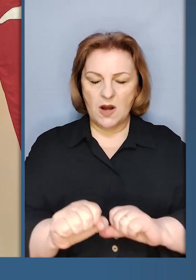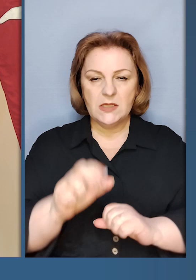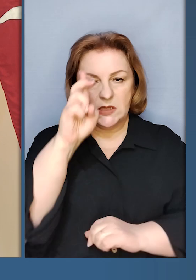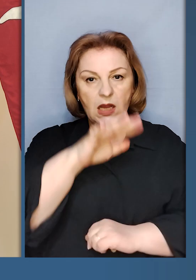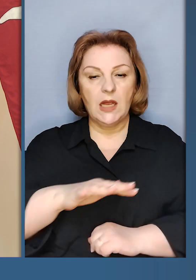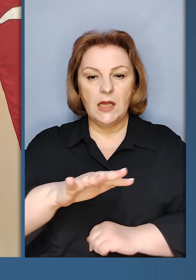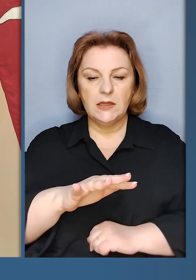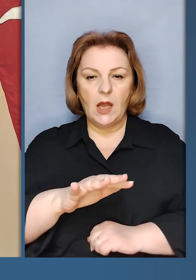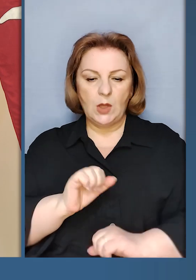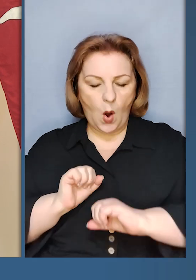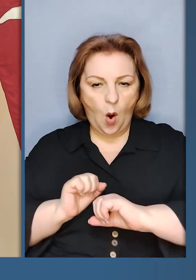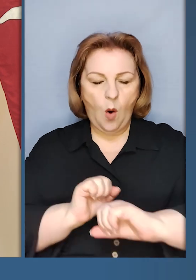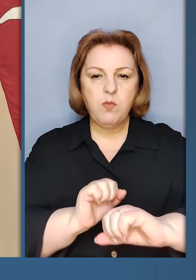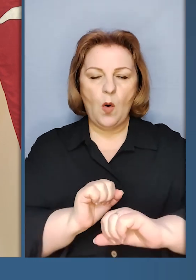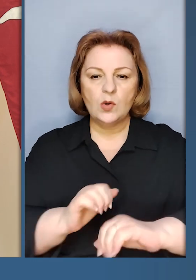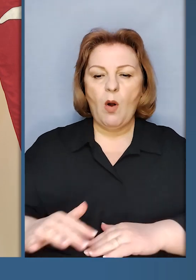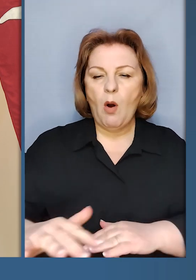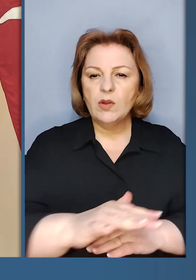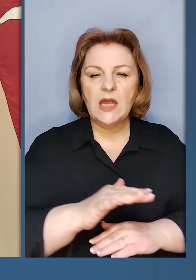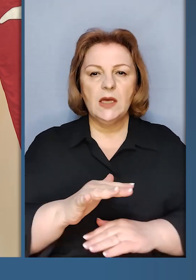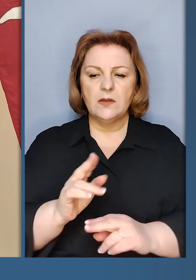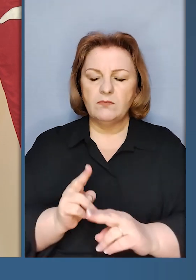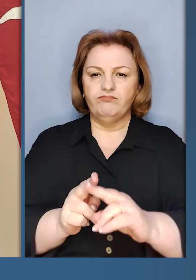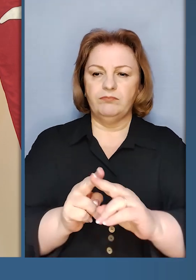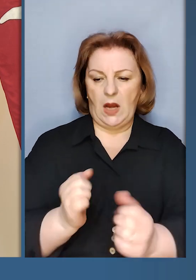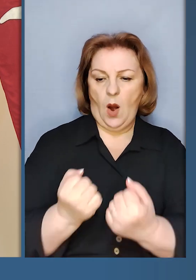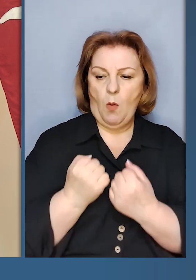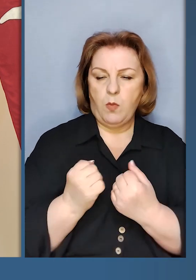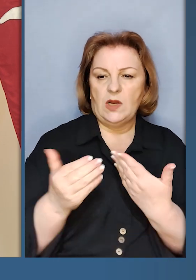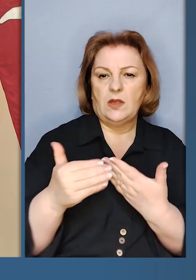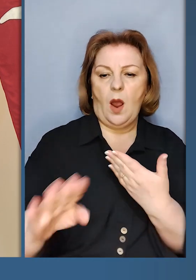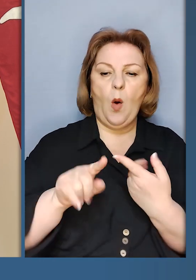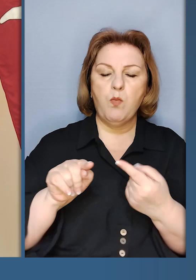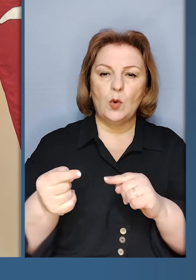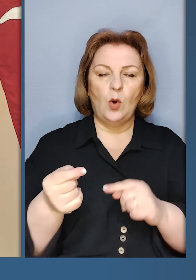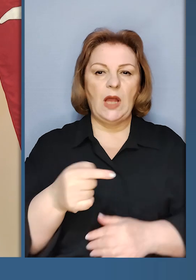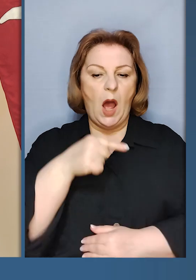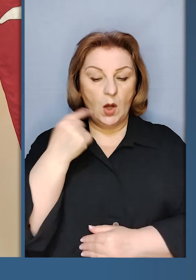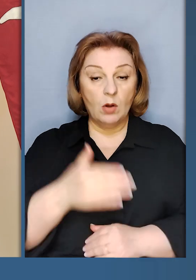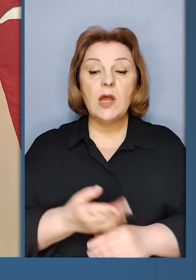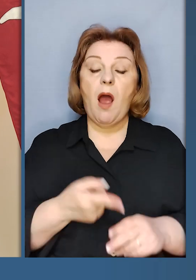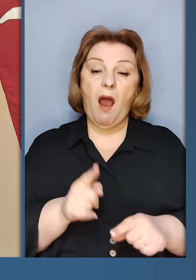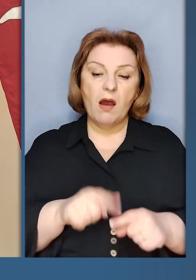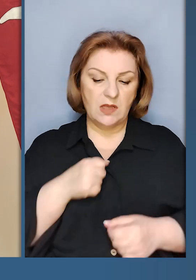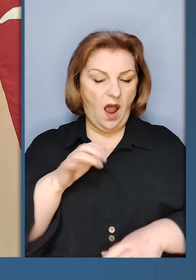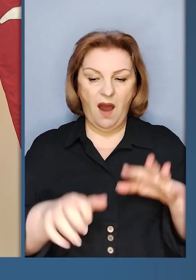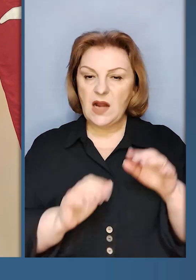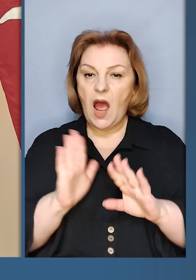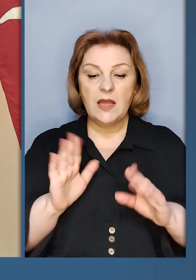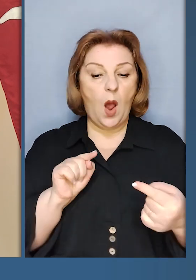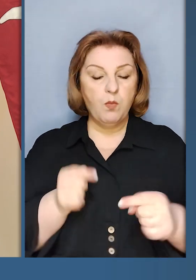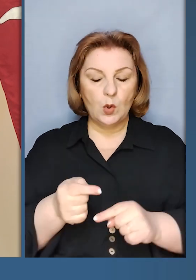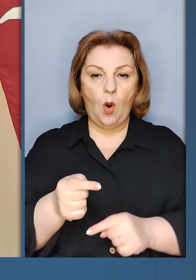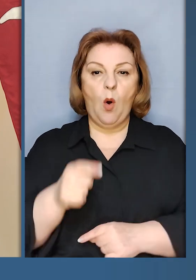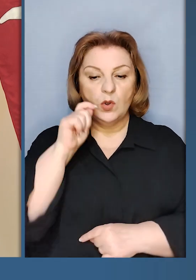державу, оборонитися проти Росії. А ця агресія не лише проти